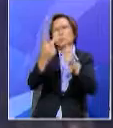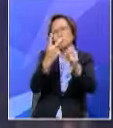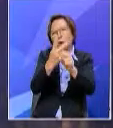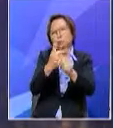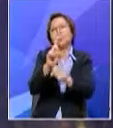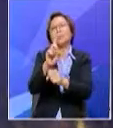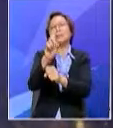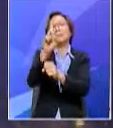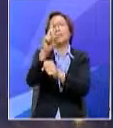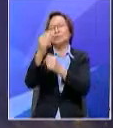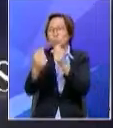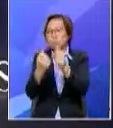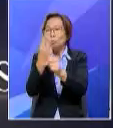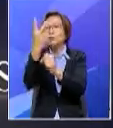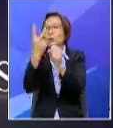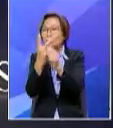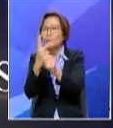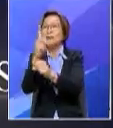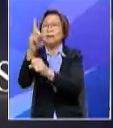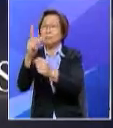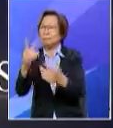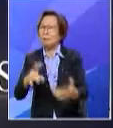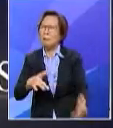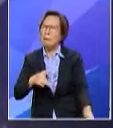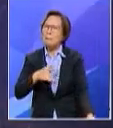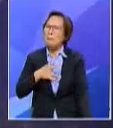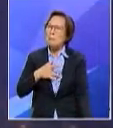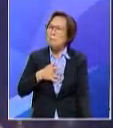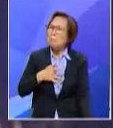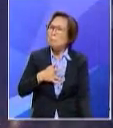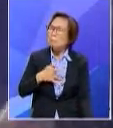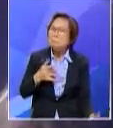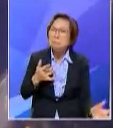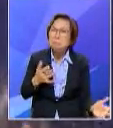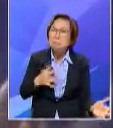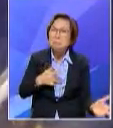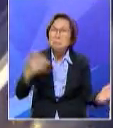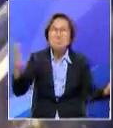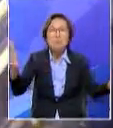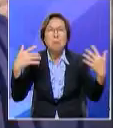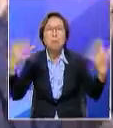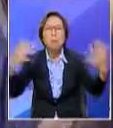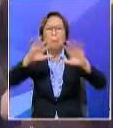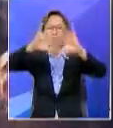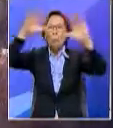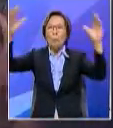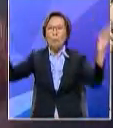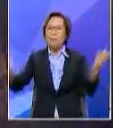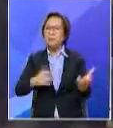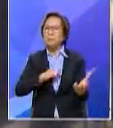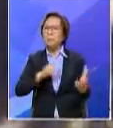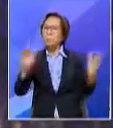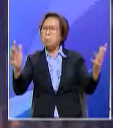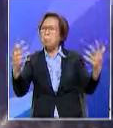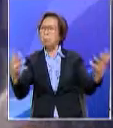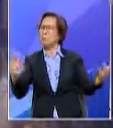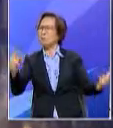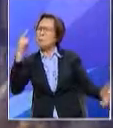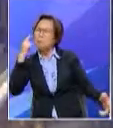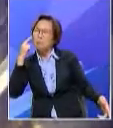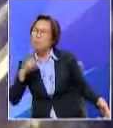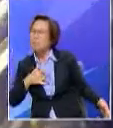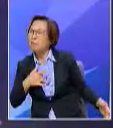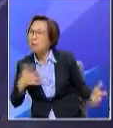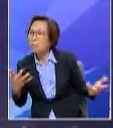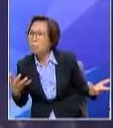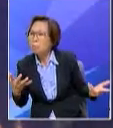rasa-rasanya sambutan lah daripada dunia Islam macam mana agaknya